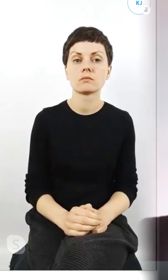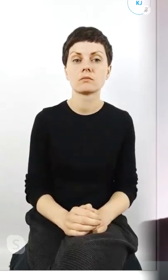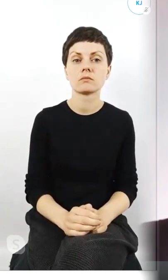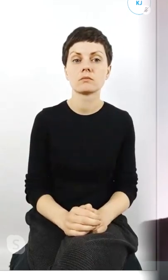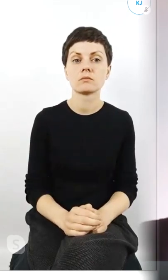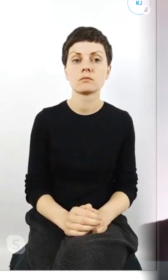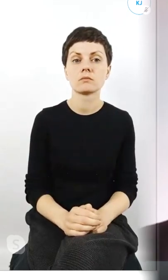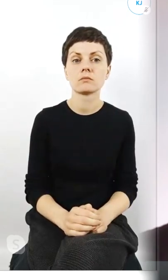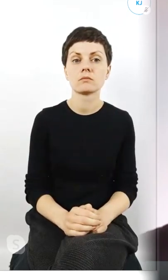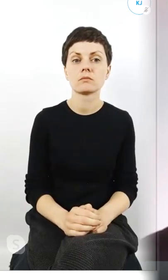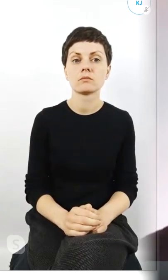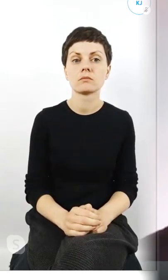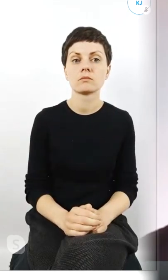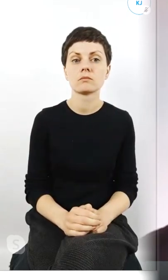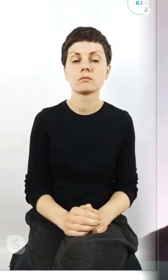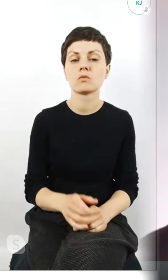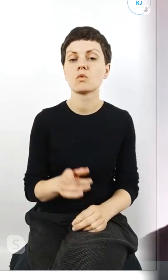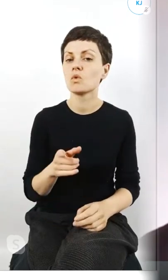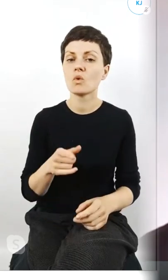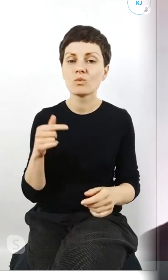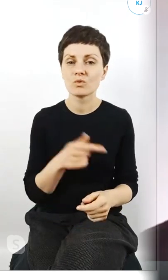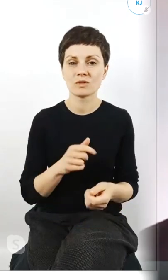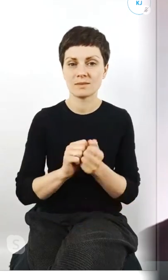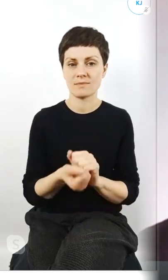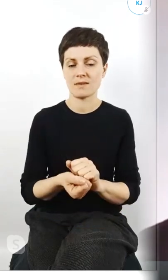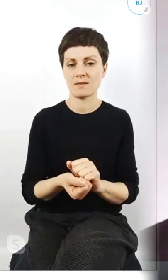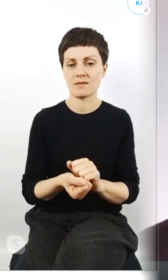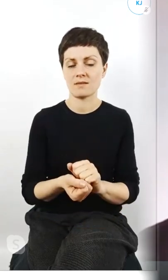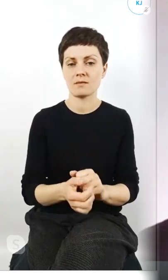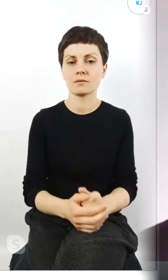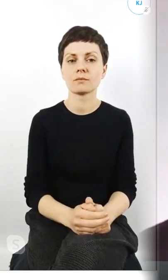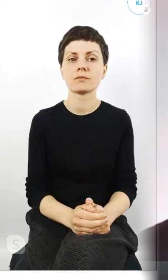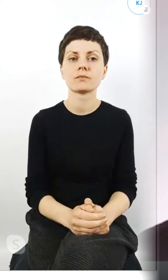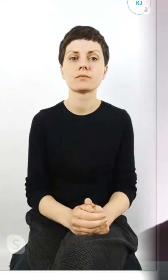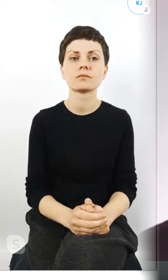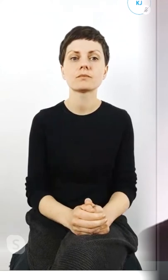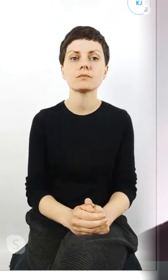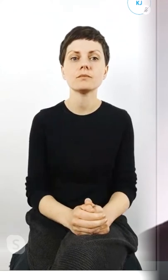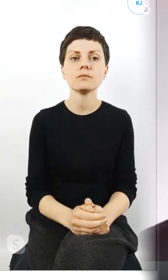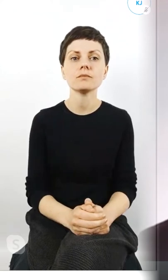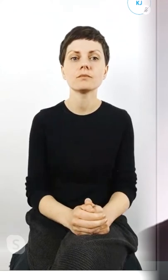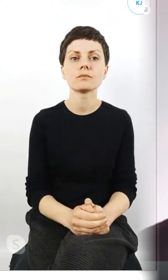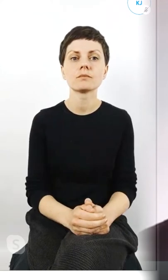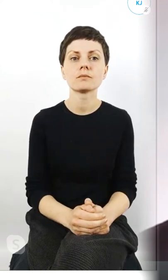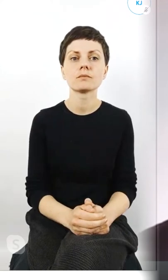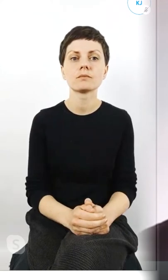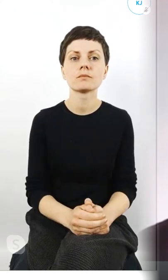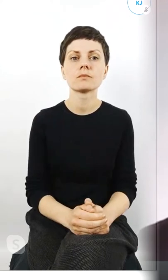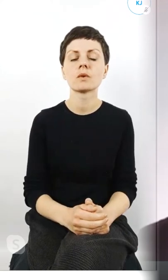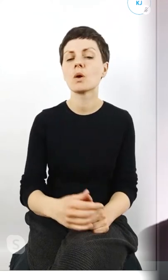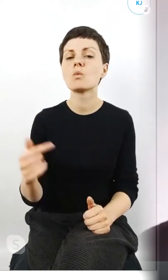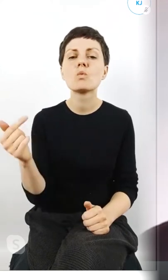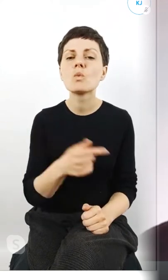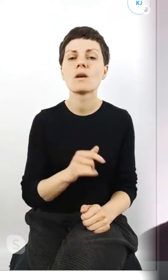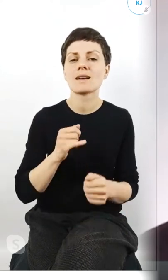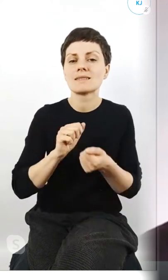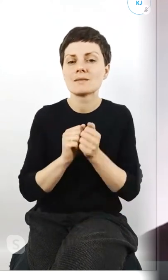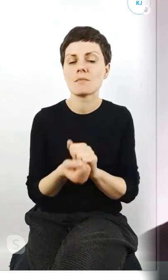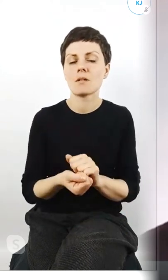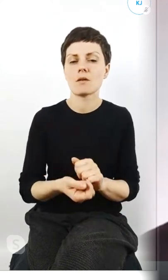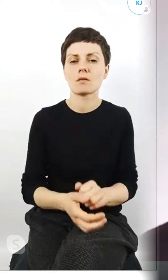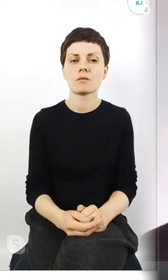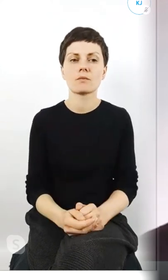muszą się zmienić tak musi musi być jakaś zmiana chociażby od